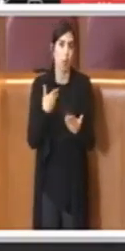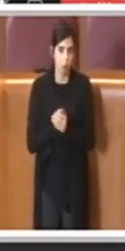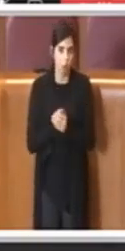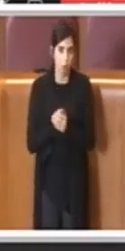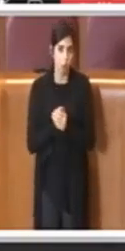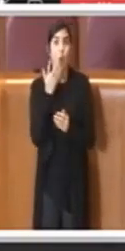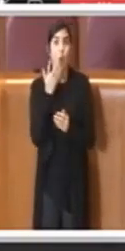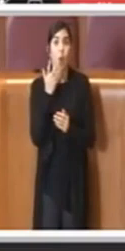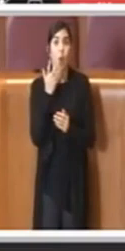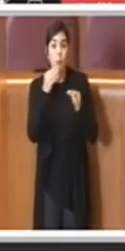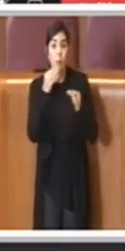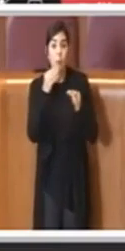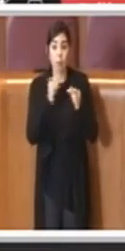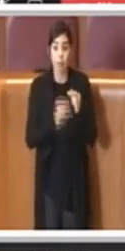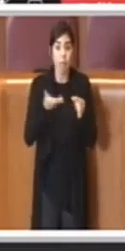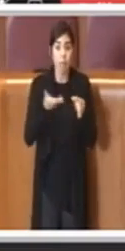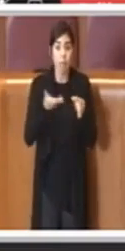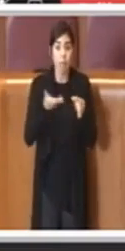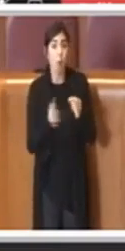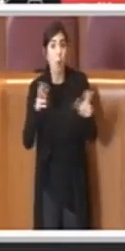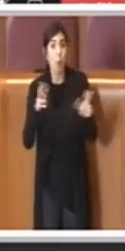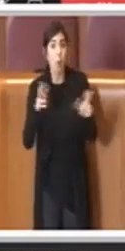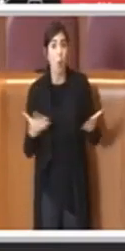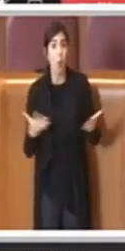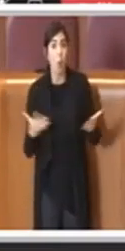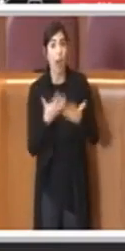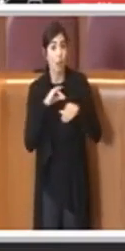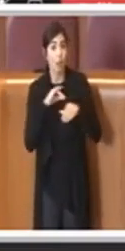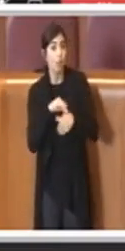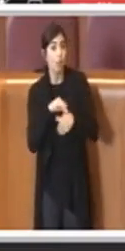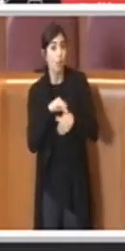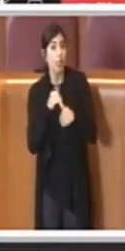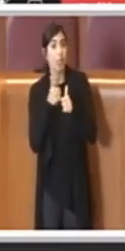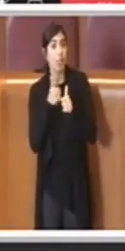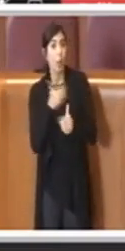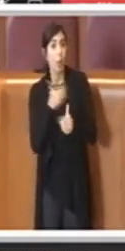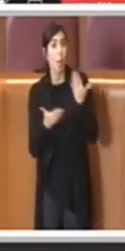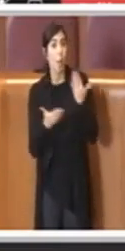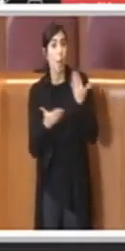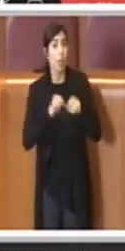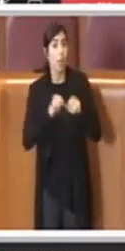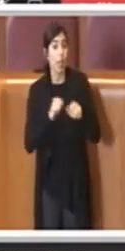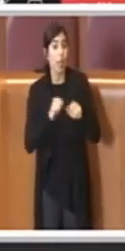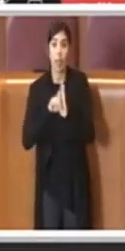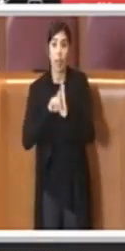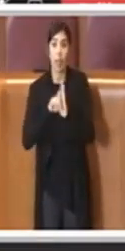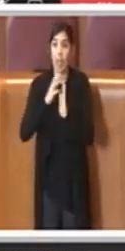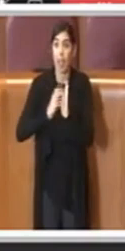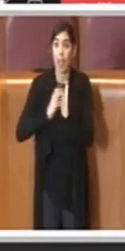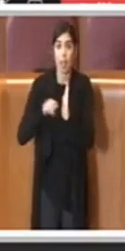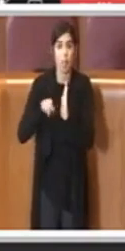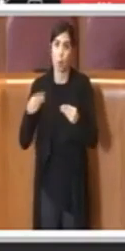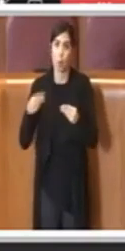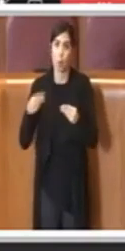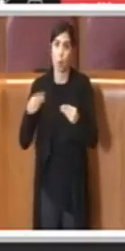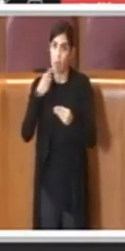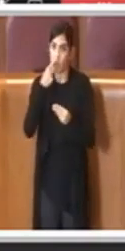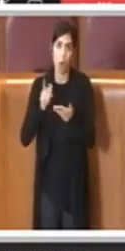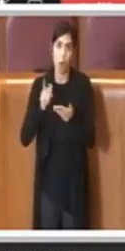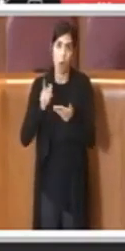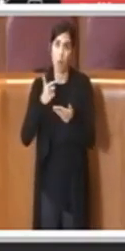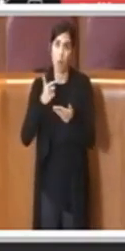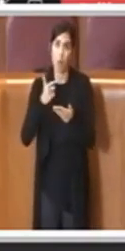un indirizzo che segue un po' l'andamento di fatto dell'emergenza sanitaria che è in così facile evoluzione.